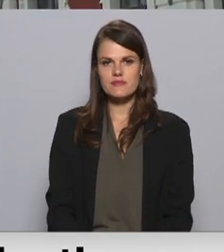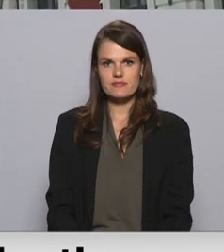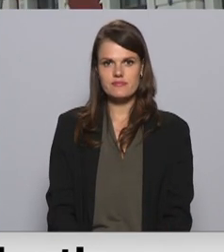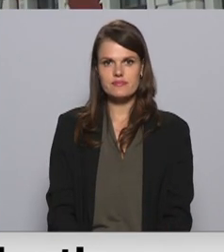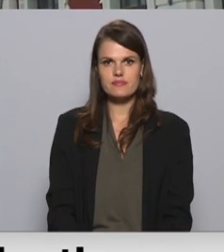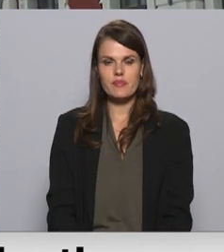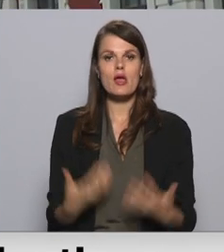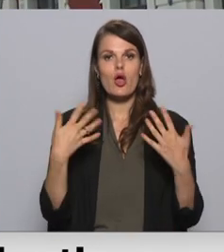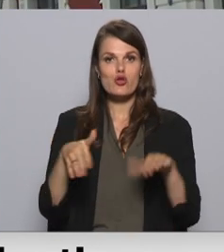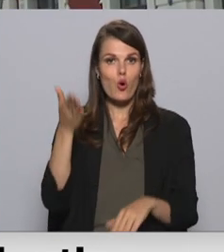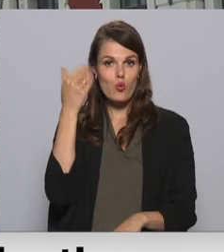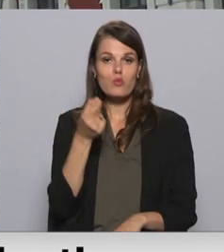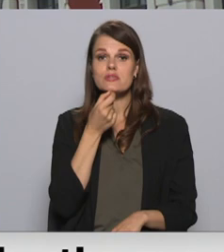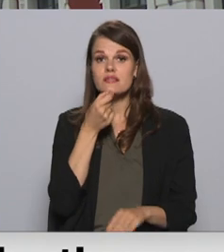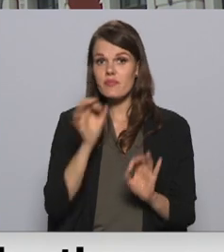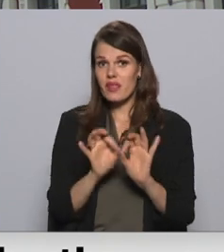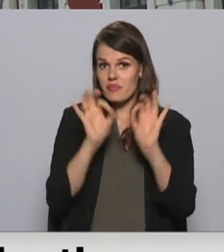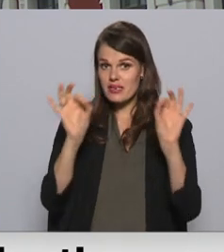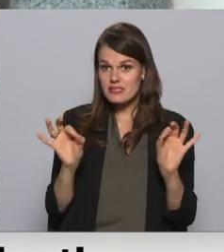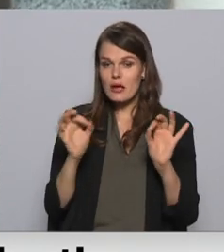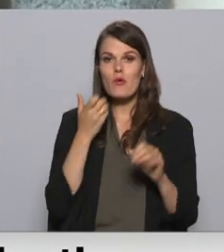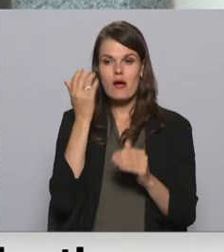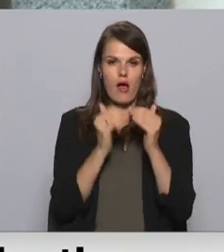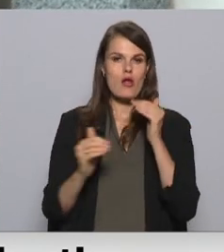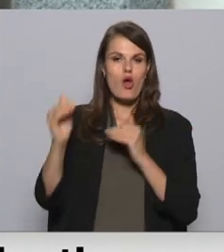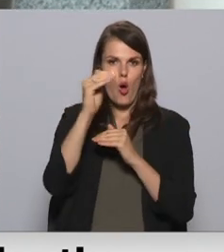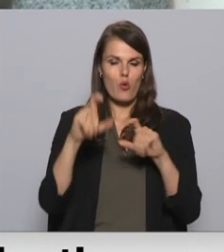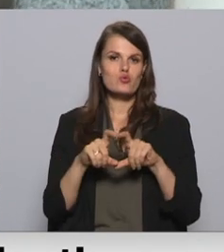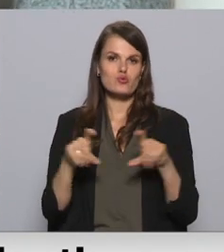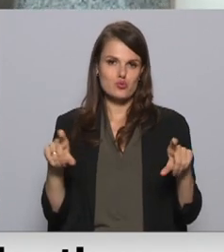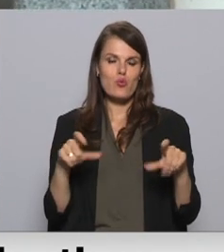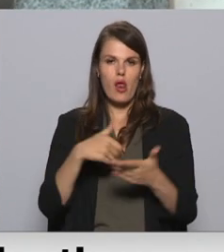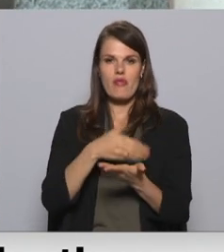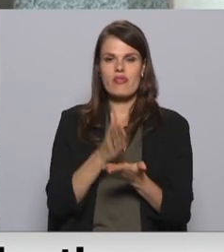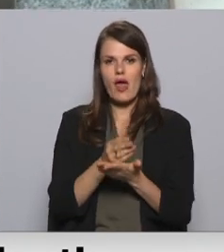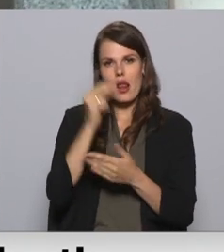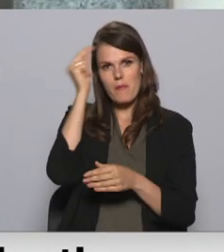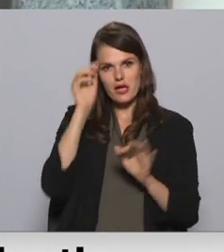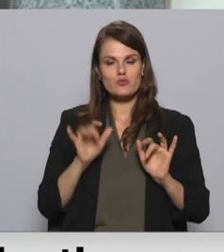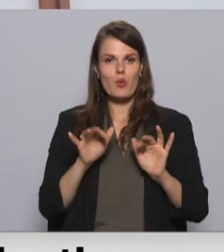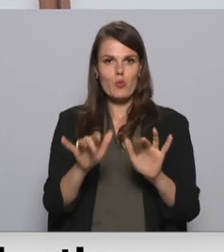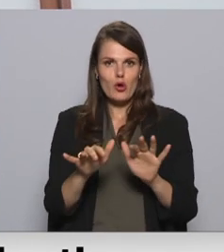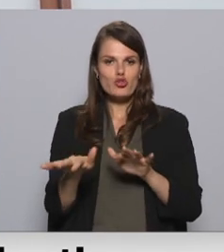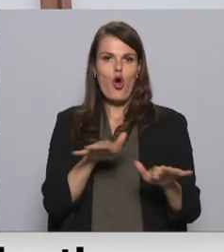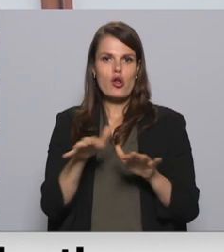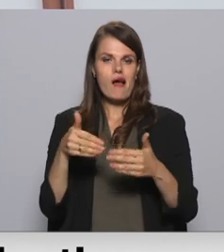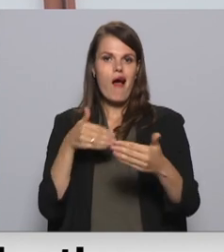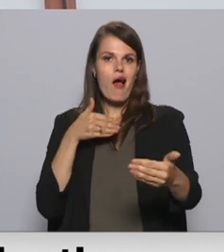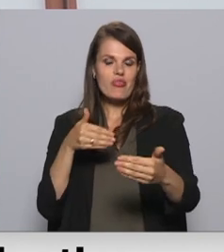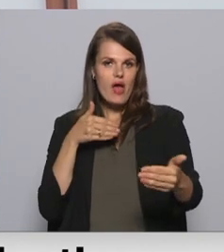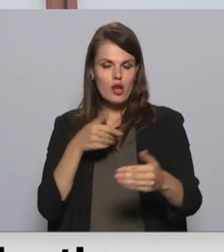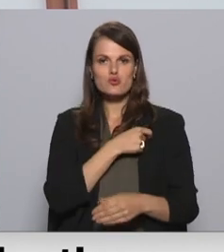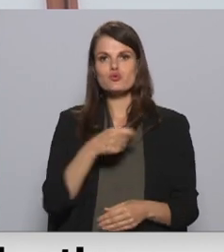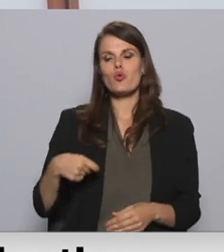Jau kopš septembra sākuma, kad arī augstākās izglītības iestādēs daļu studiju procesi tiek organizēta atālināti,